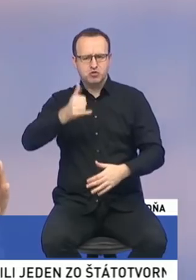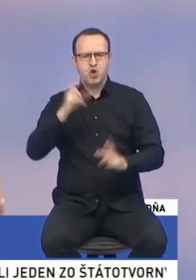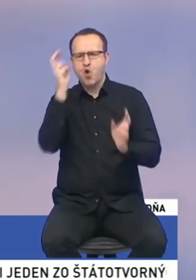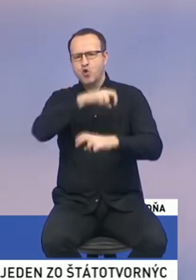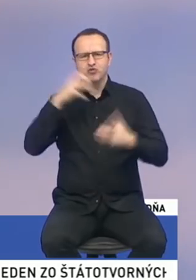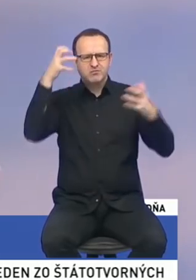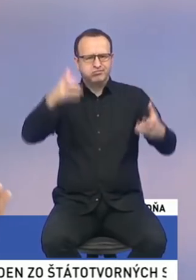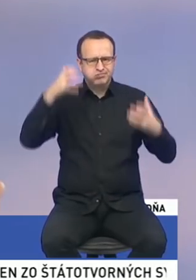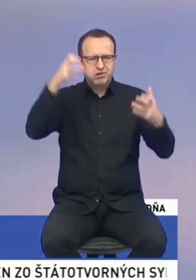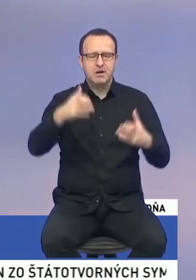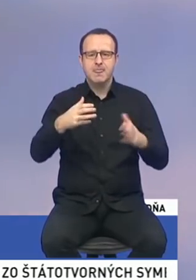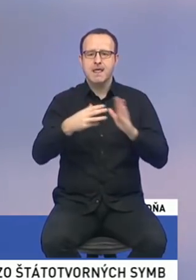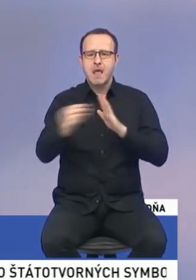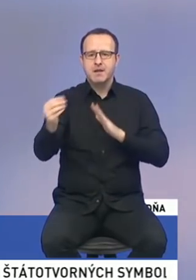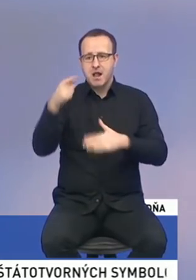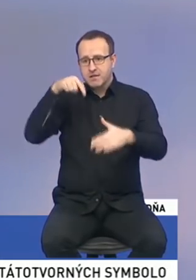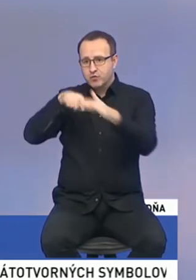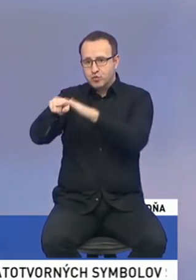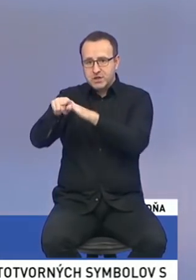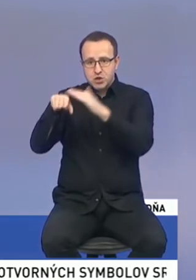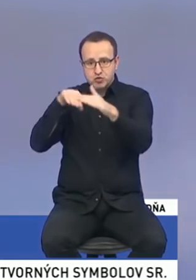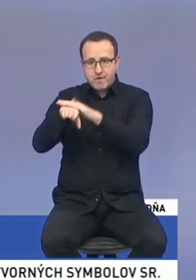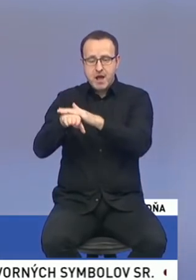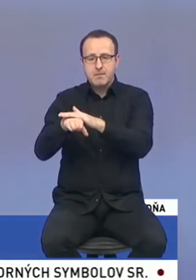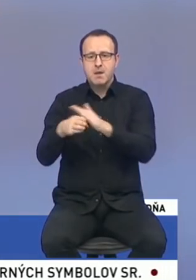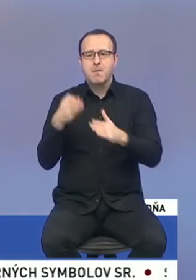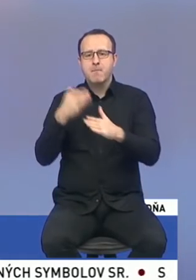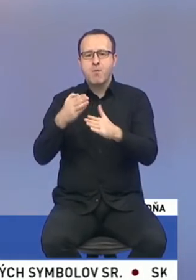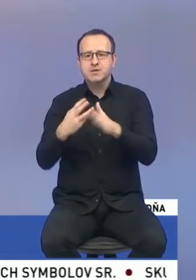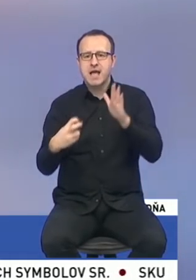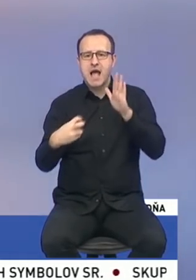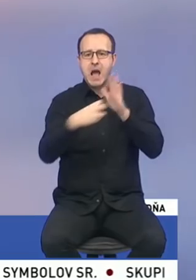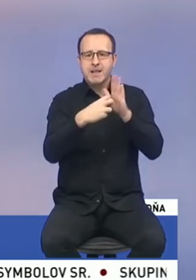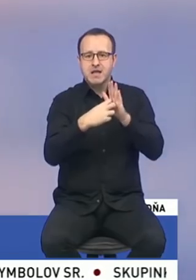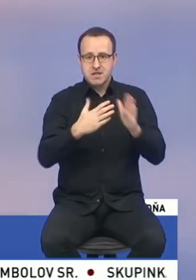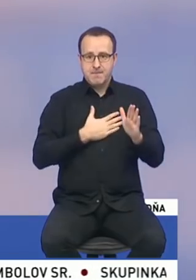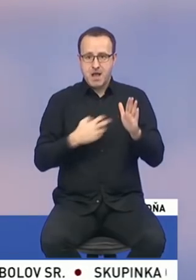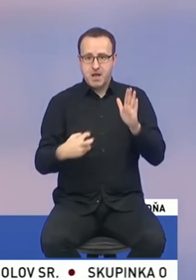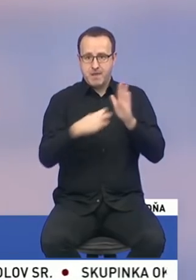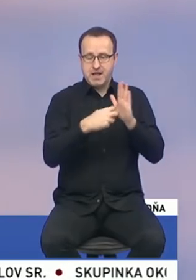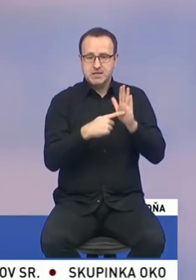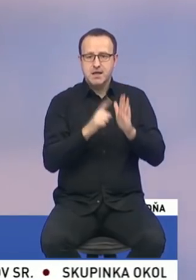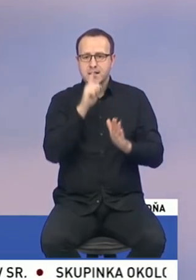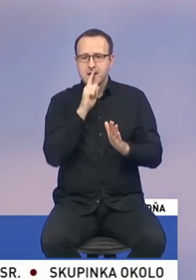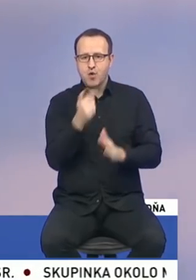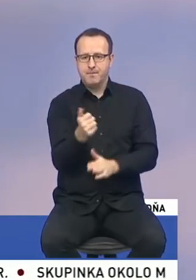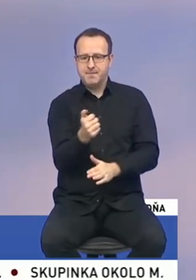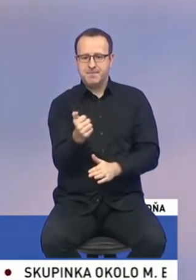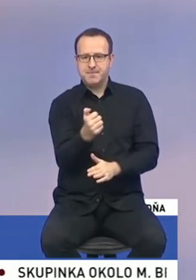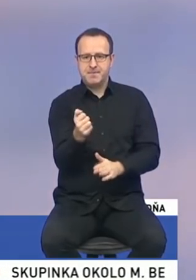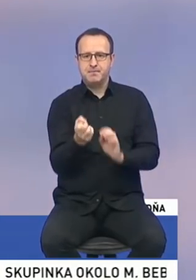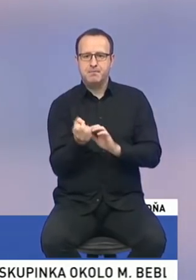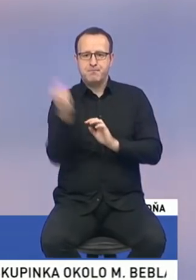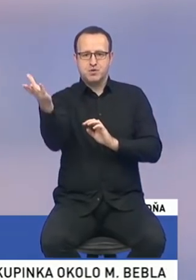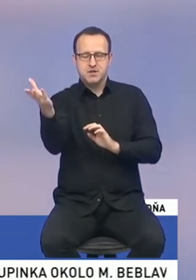schovaná niekde v špajzi alebo niekde v skrini, tak môže pomocou tejto aplikácie, pokiaľ má nainštalovanú, dať takú notifikáciu, ktorá sa nám